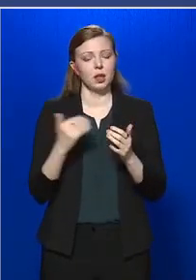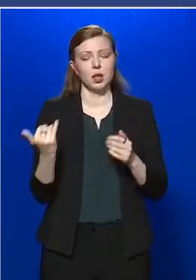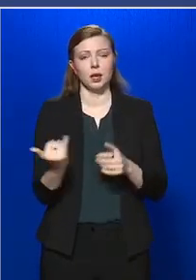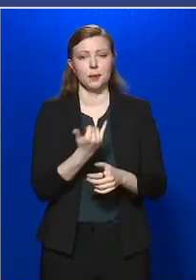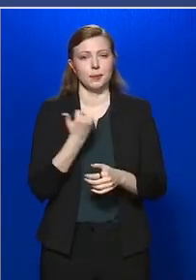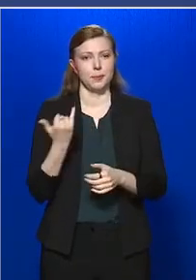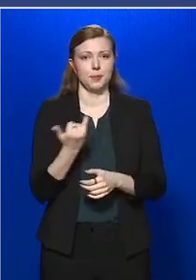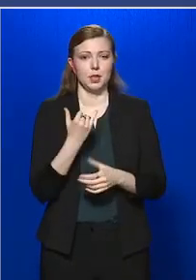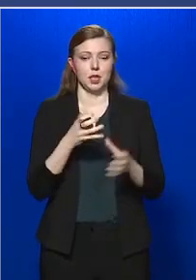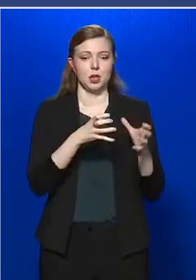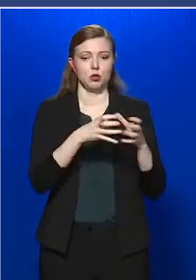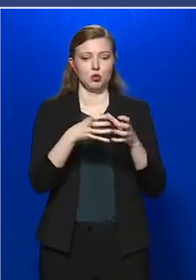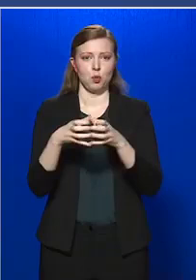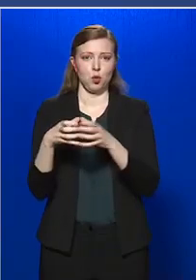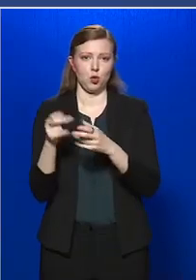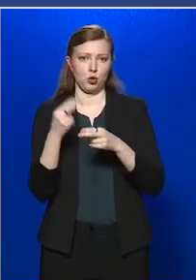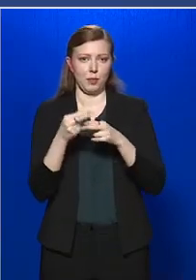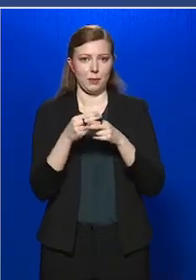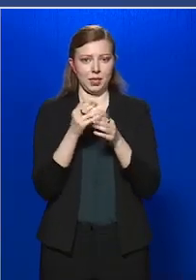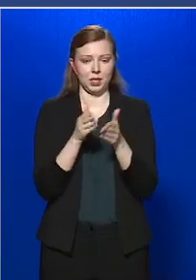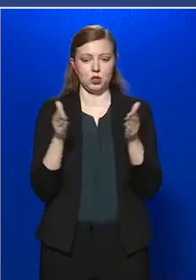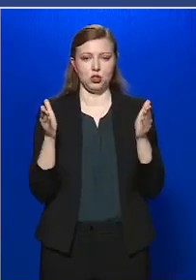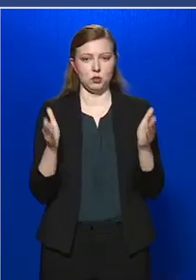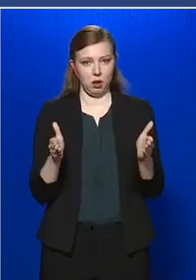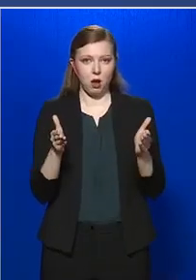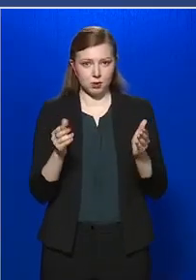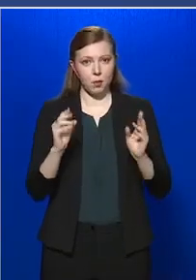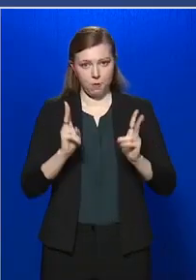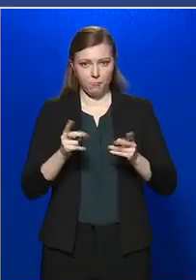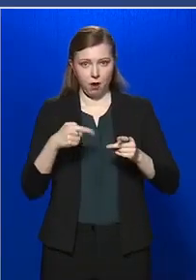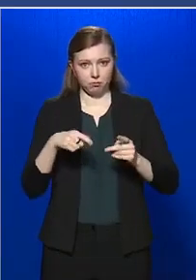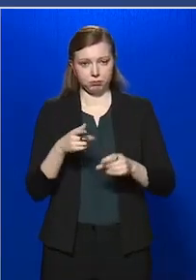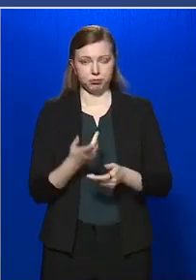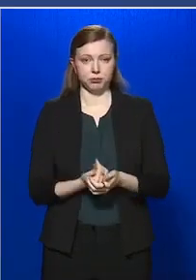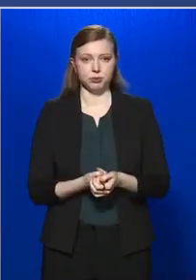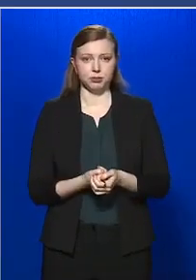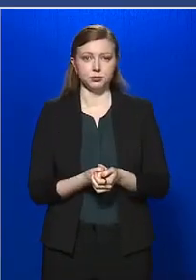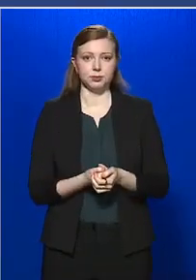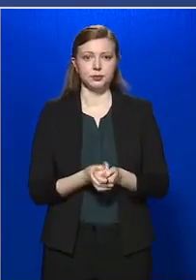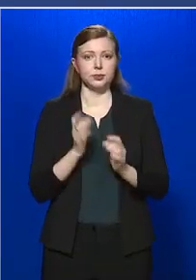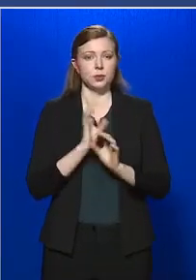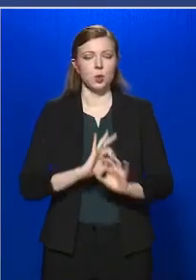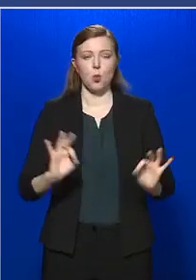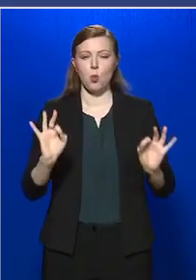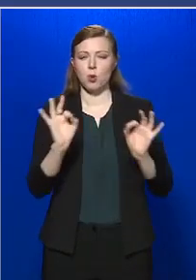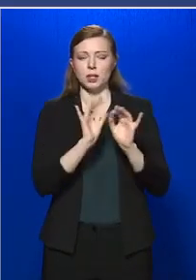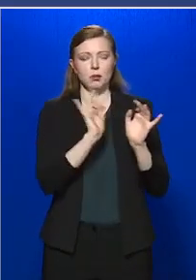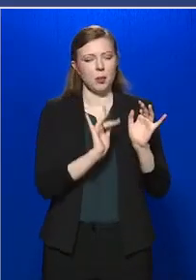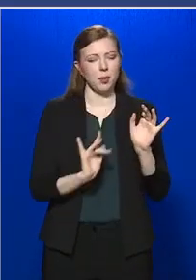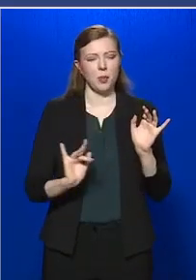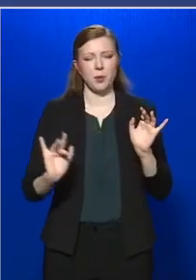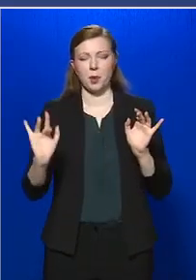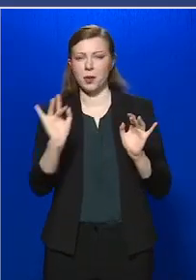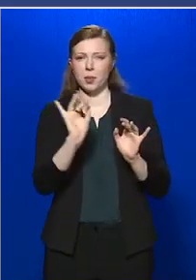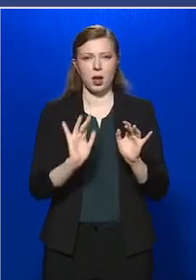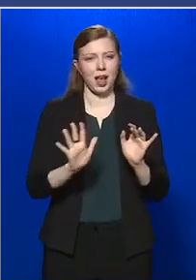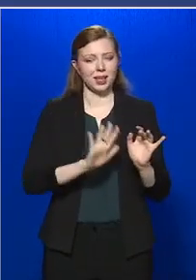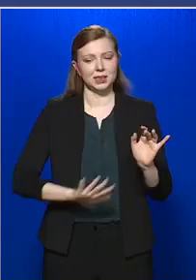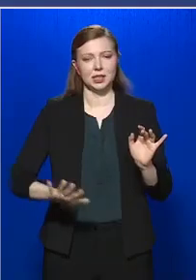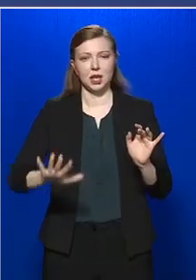a csoportos megbetegedések fázisában vagyunk. Az ország egész területén